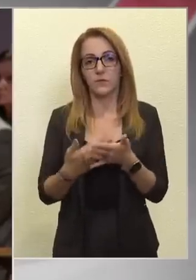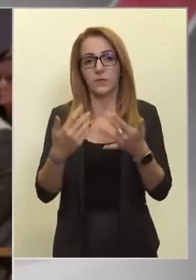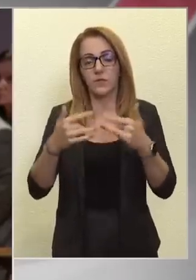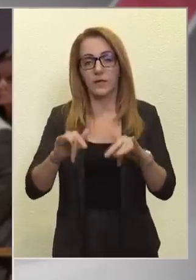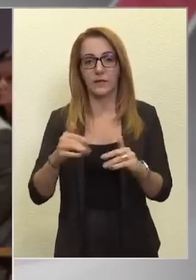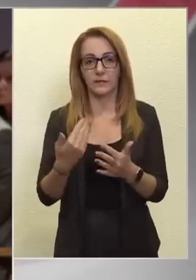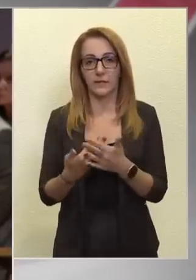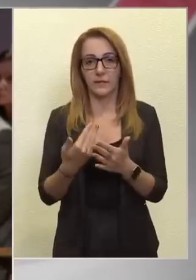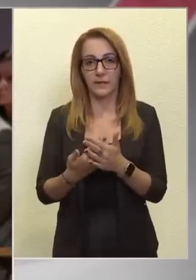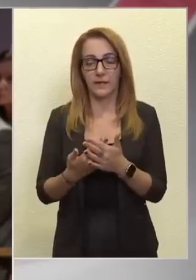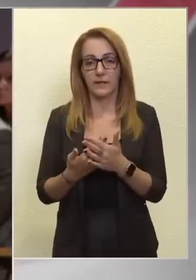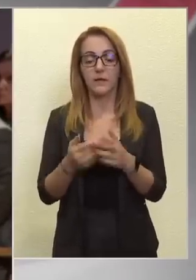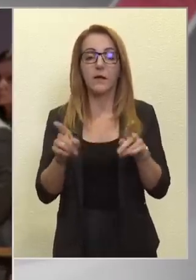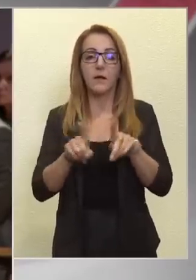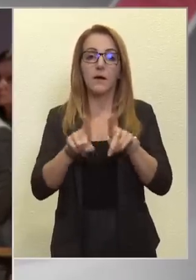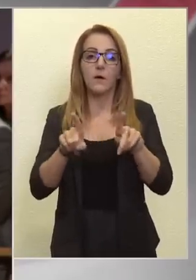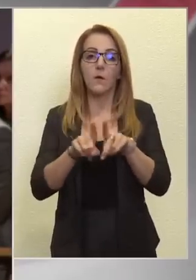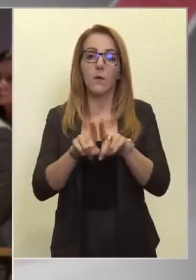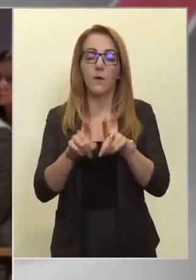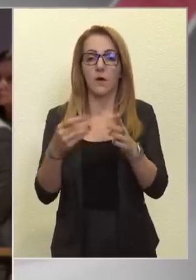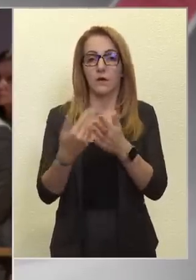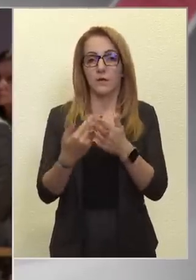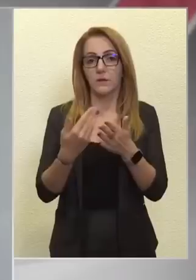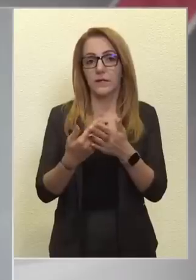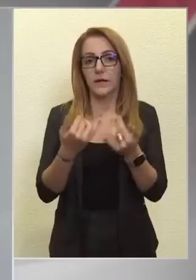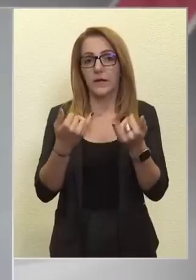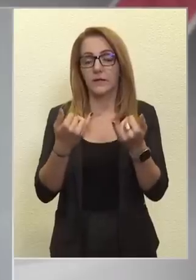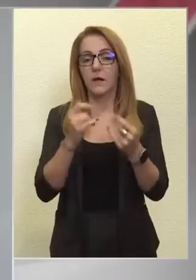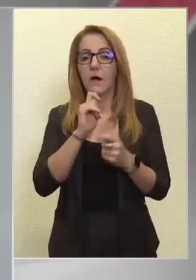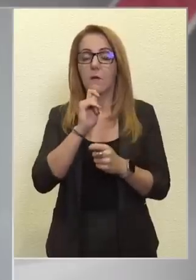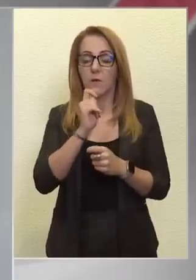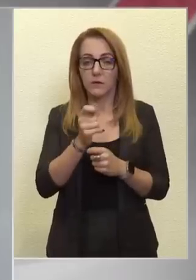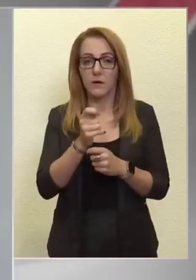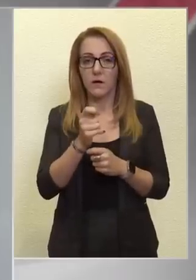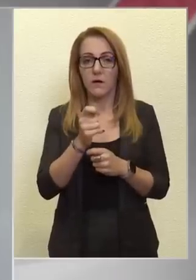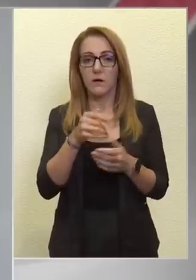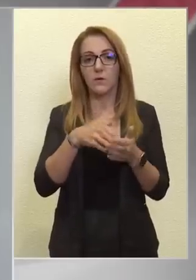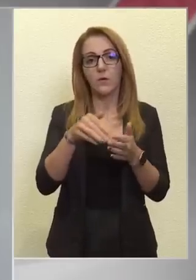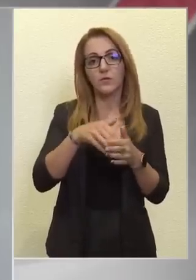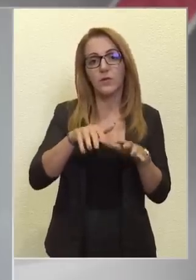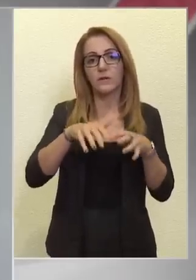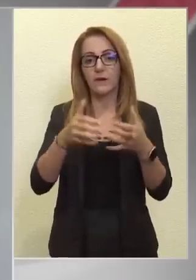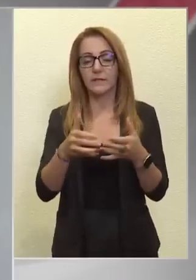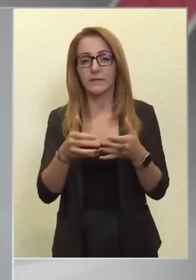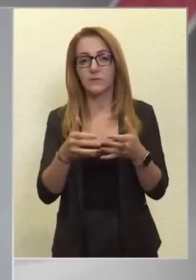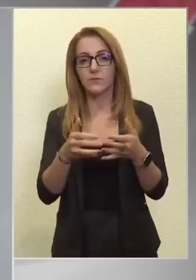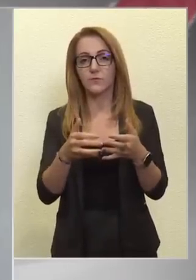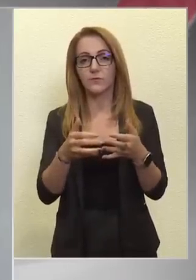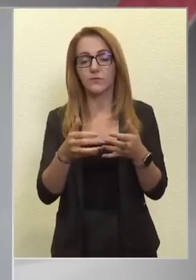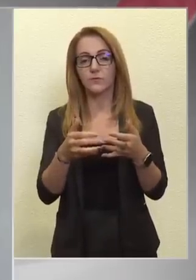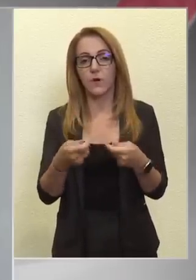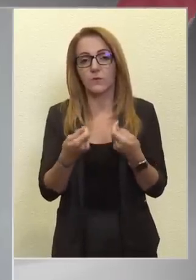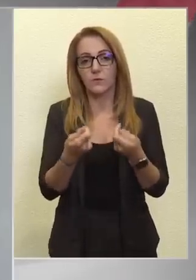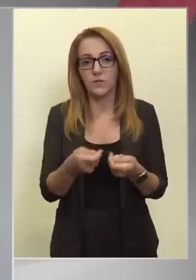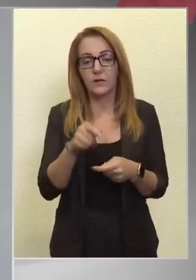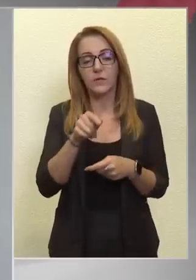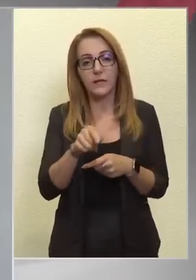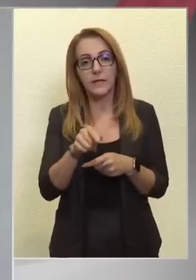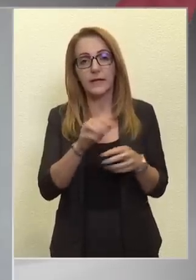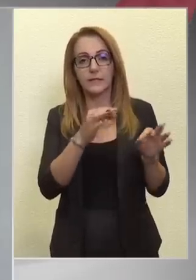helyzet legyen, olyanok legyenek a magyar költségvetés adottságai, hogy ezeket az intézkedéseket